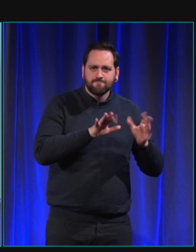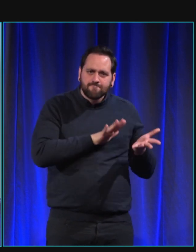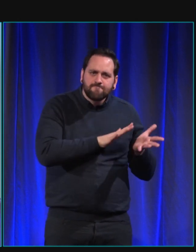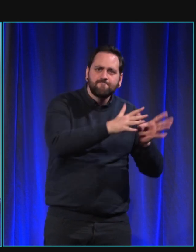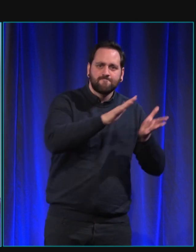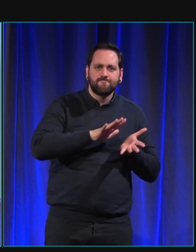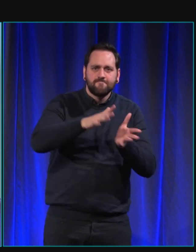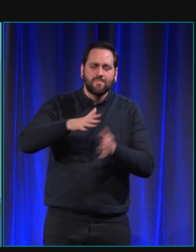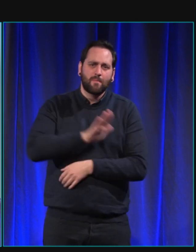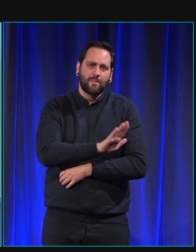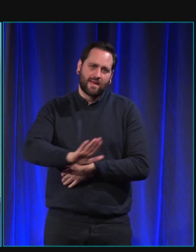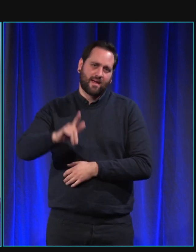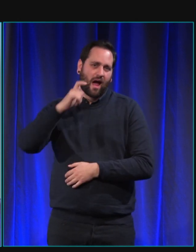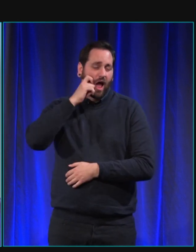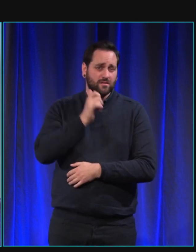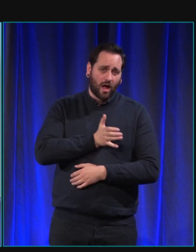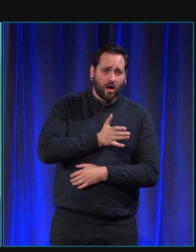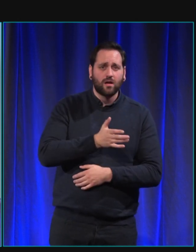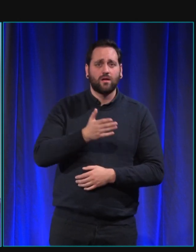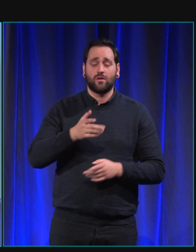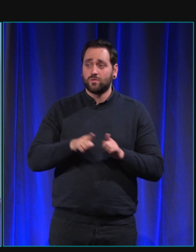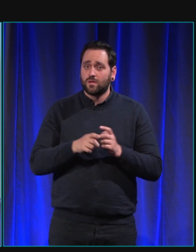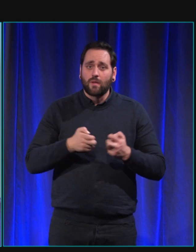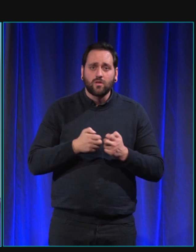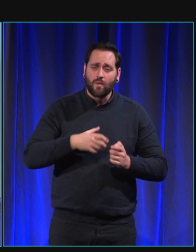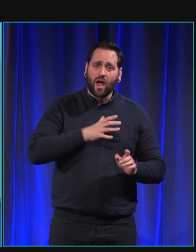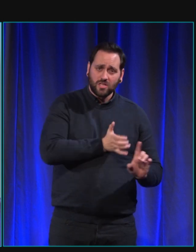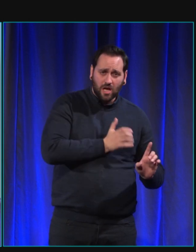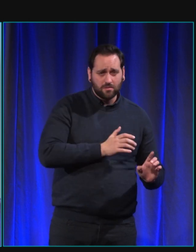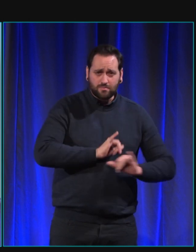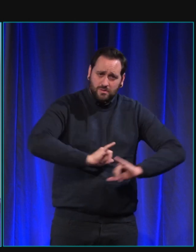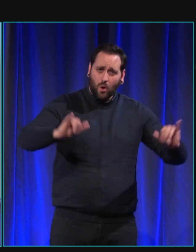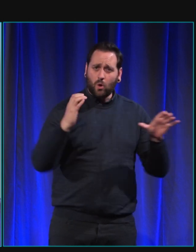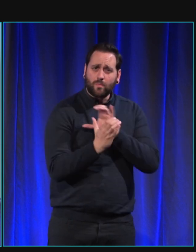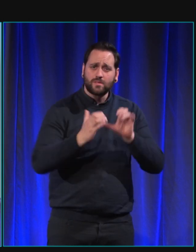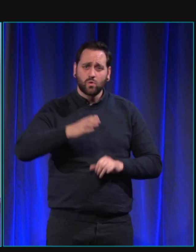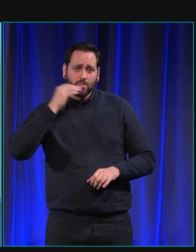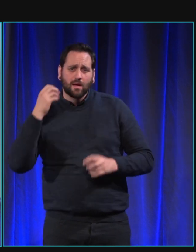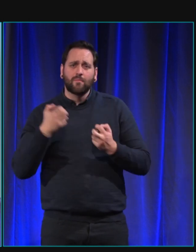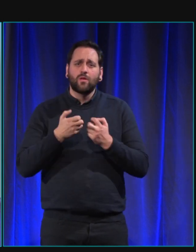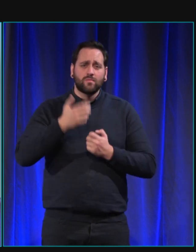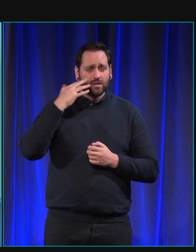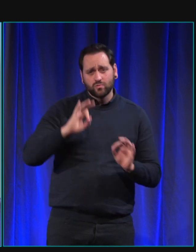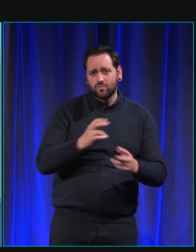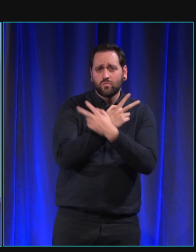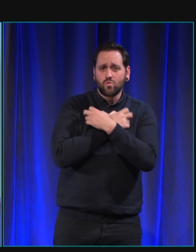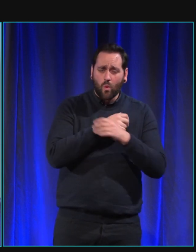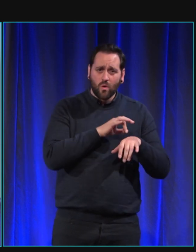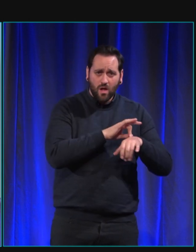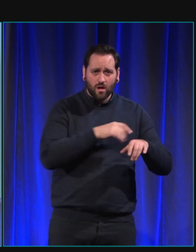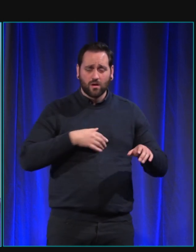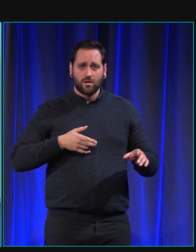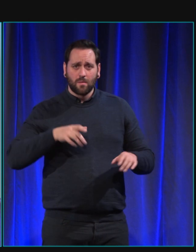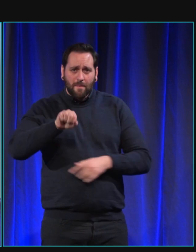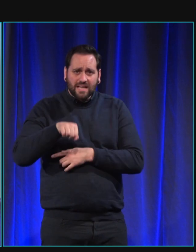communiquer avec l'humain. Je pense en particulier aussi aux chiens de berger qui sont très attentifs à leur humain. Et c'est donc leur